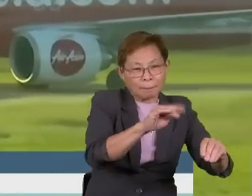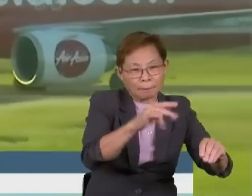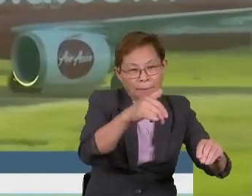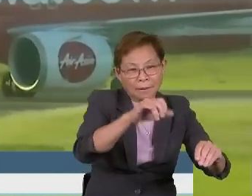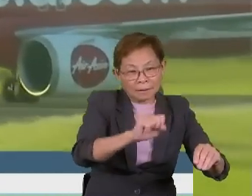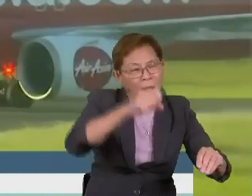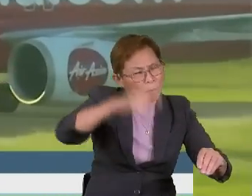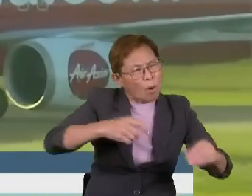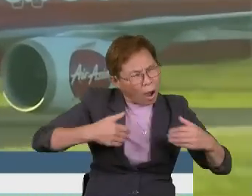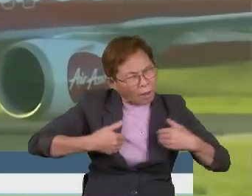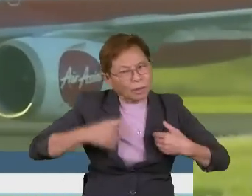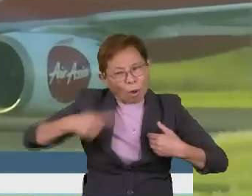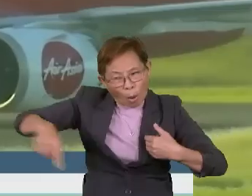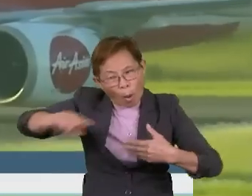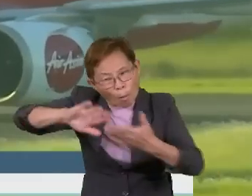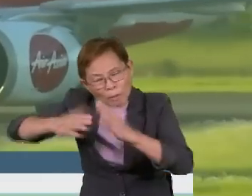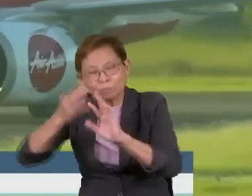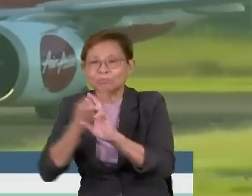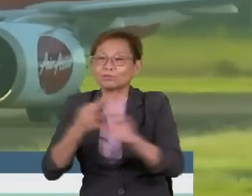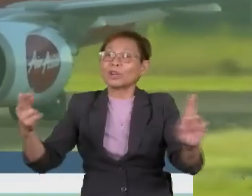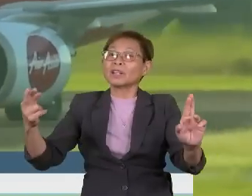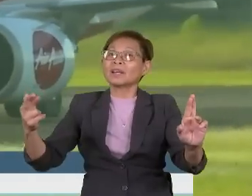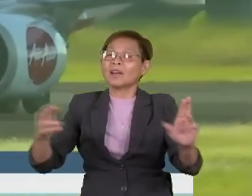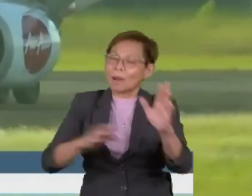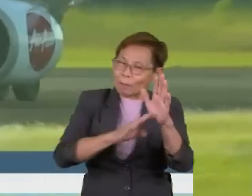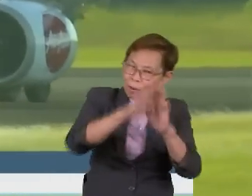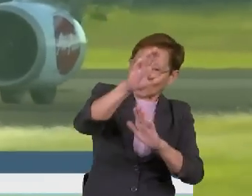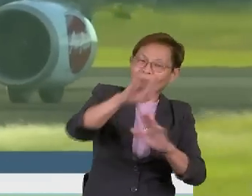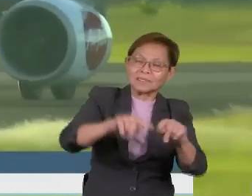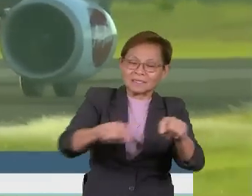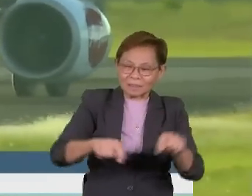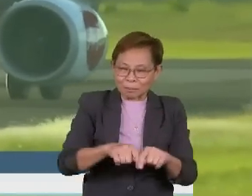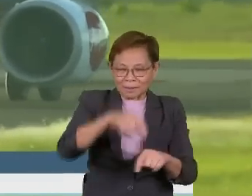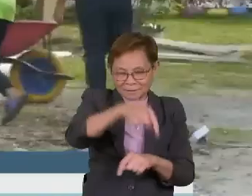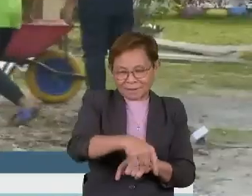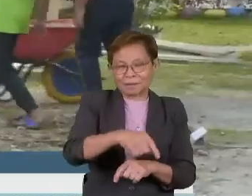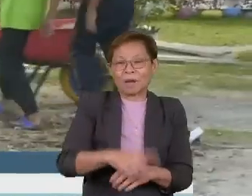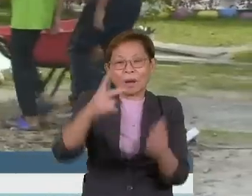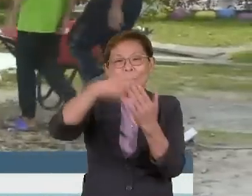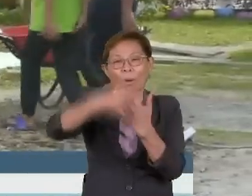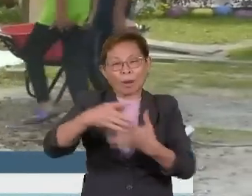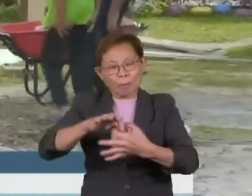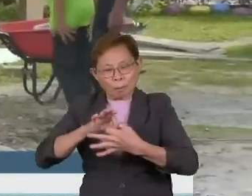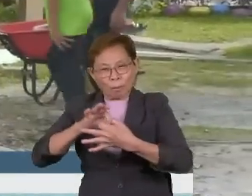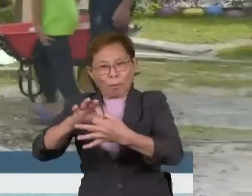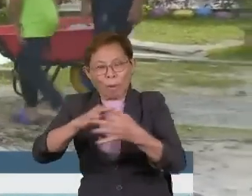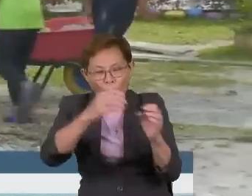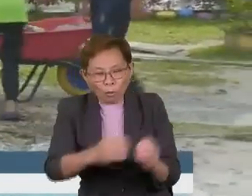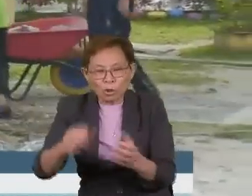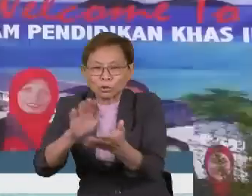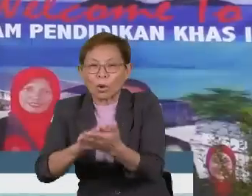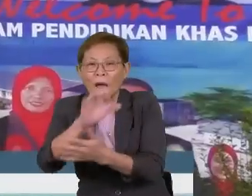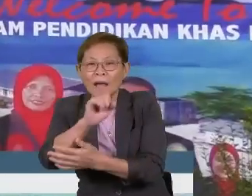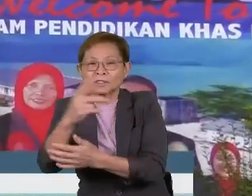diadakan supaya masyarakat dapat bersedia dari segi pembangunan di kawasan Bungawan. Program Gotong Royong yang dianjurkan